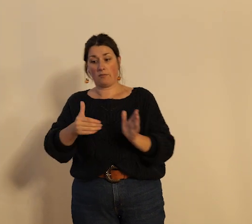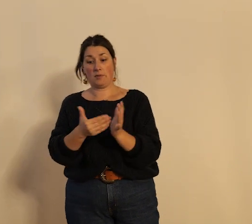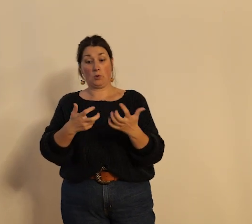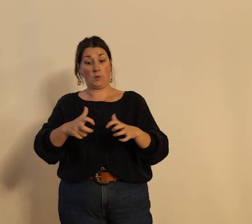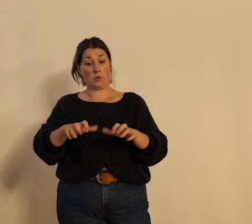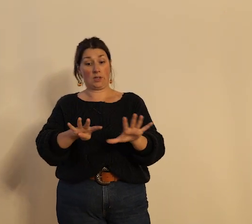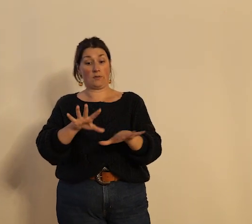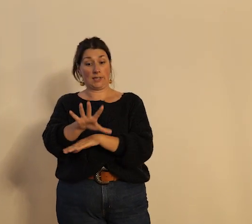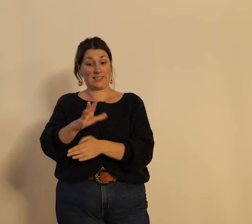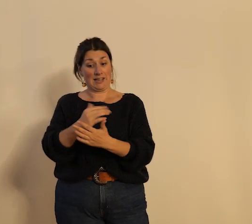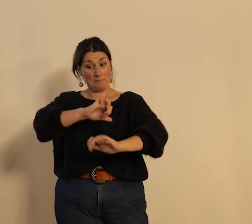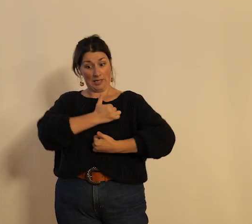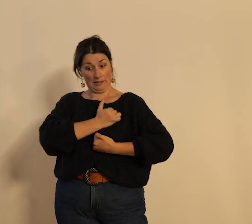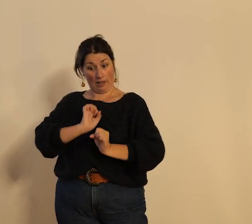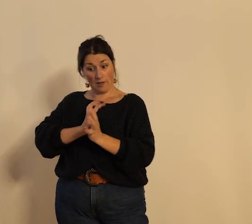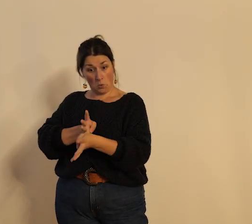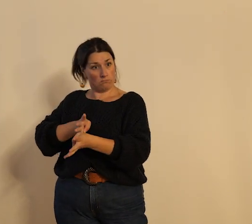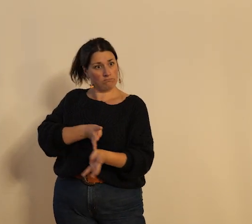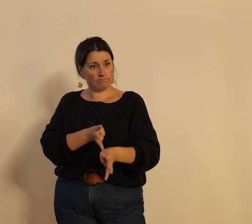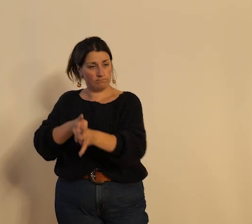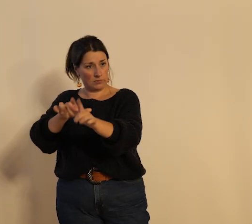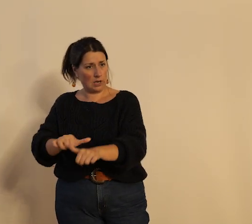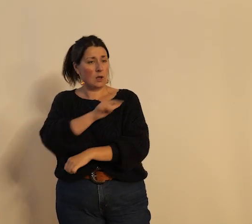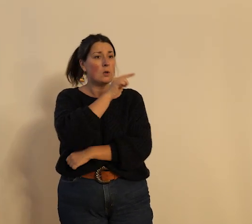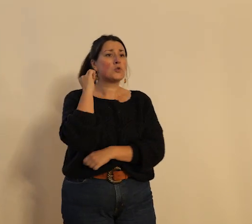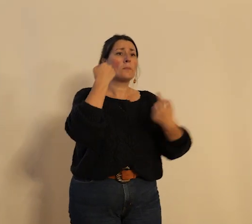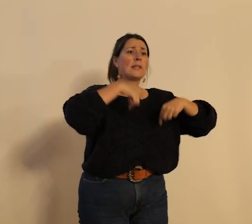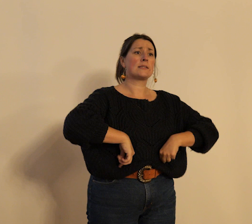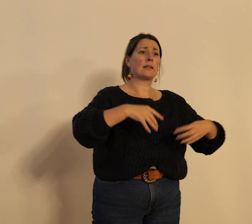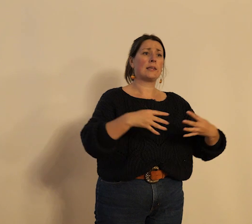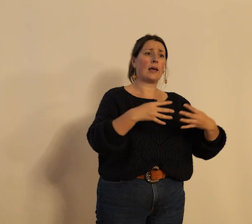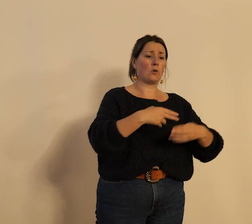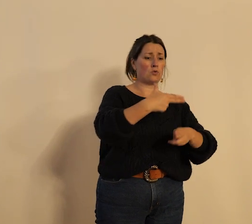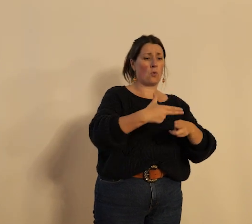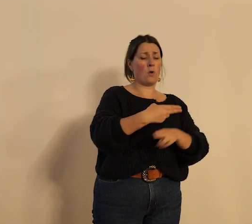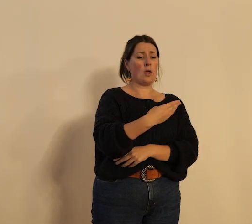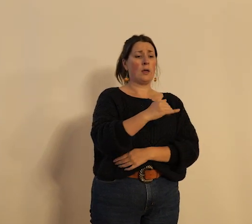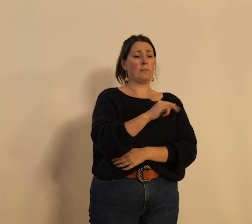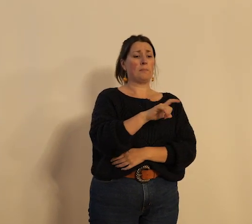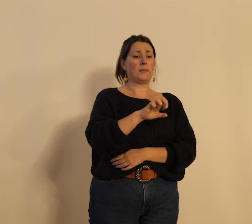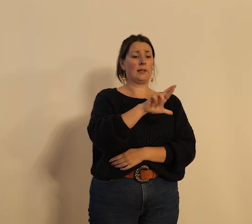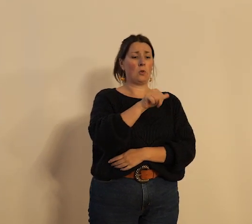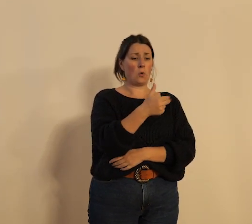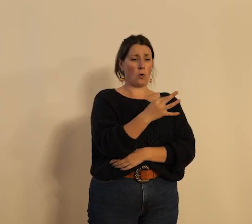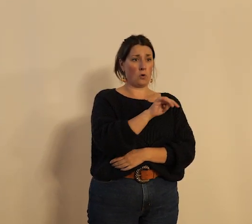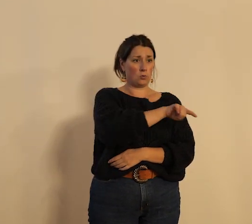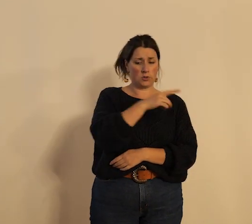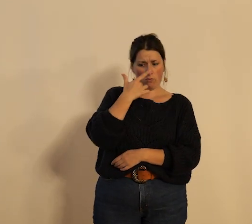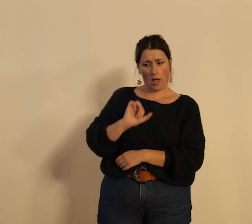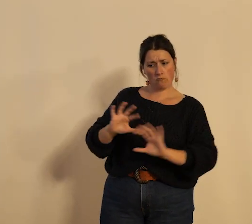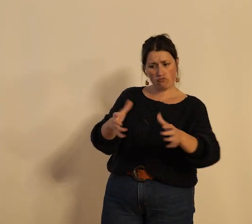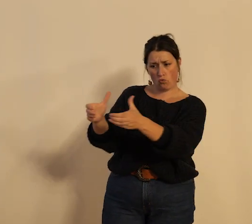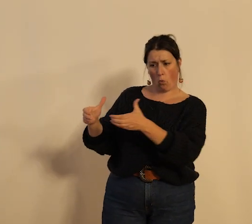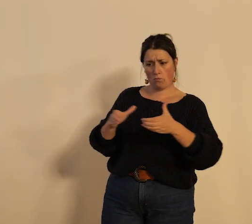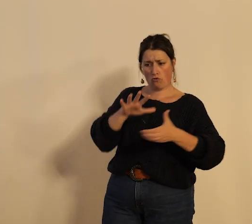en 1912 le ministre de la guerre Milleron décide de créer 5 bataillons permanents de chasseurs à bicyclette